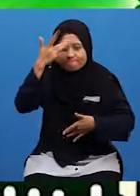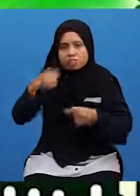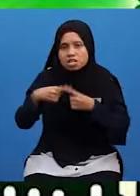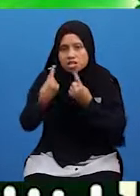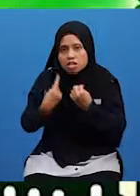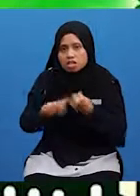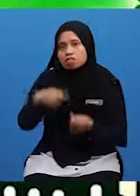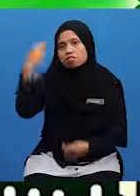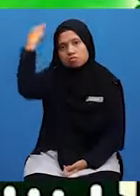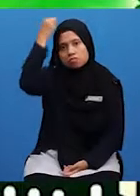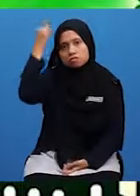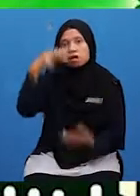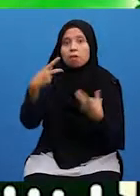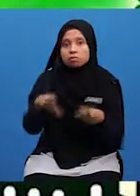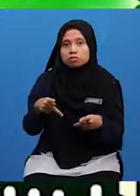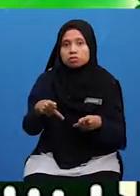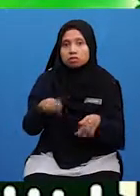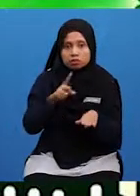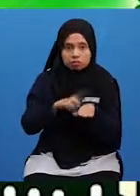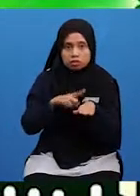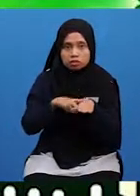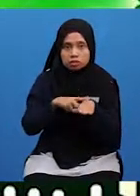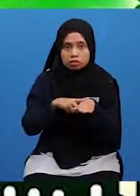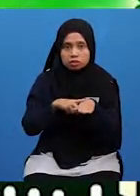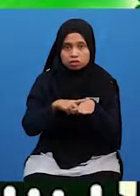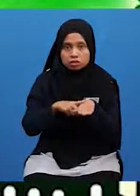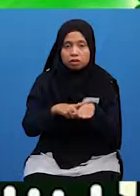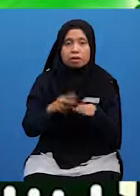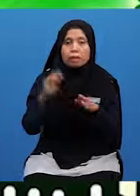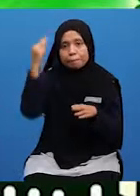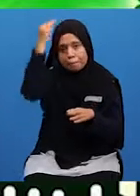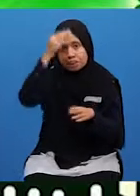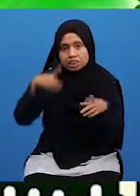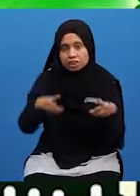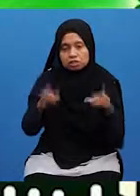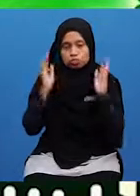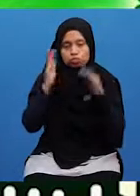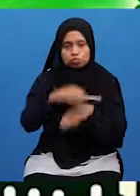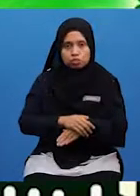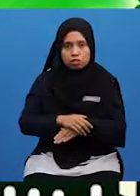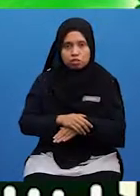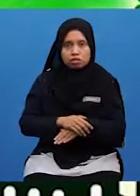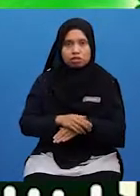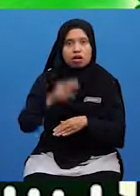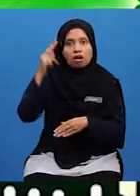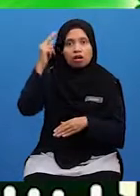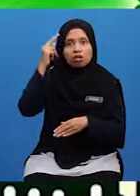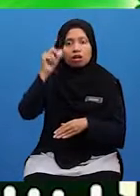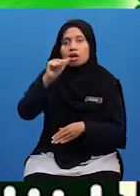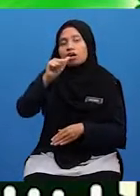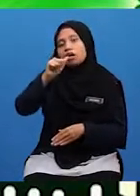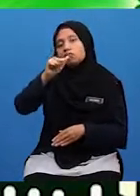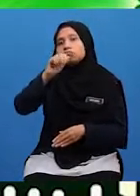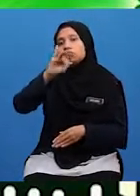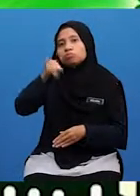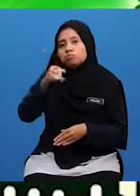Pernah Semasa Nabi sedang solat Abu Jahal membaling Nabi Dengan najis